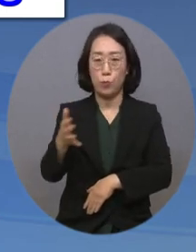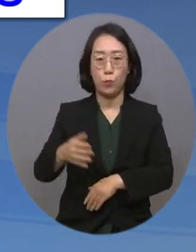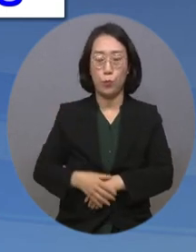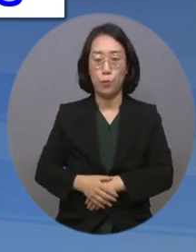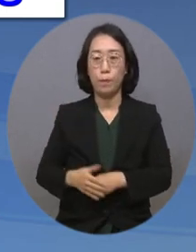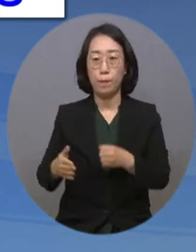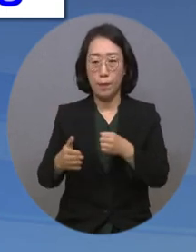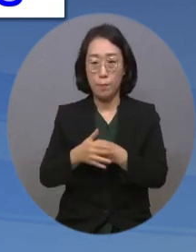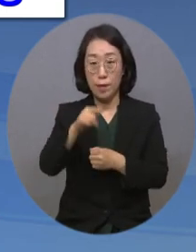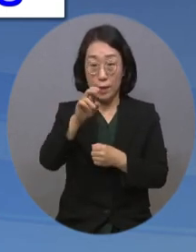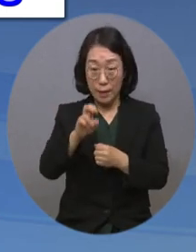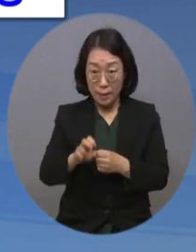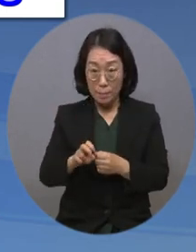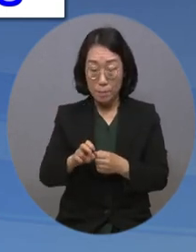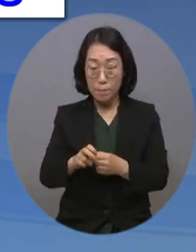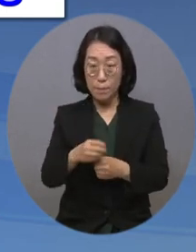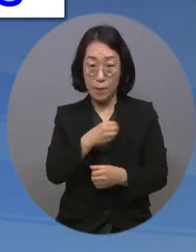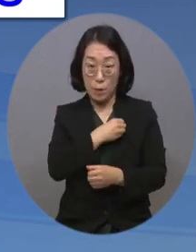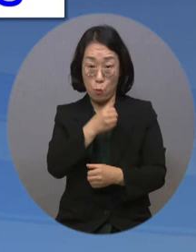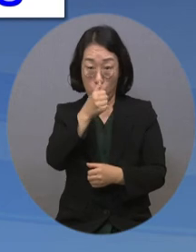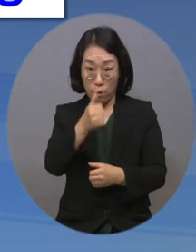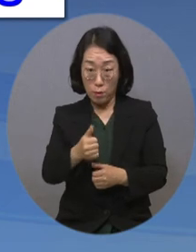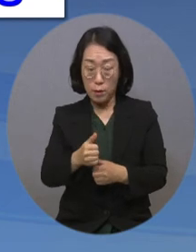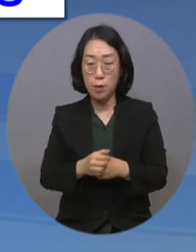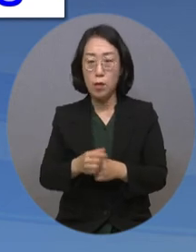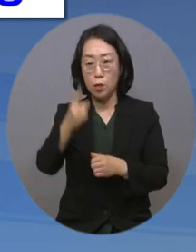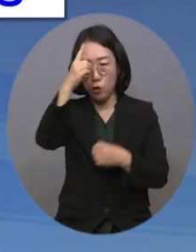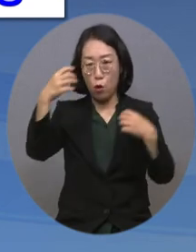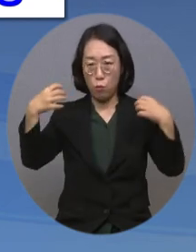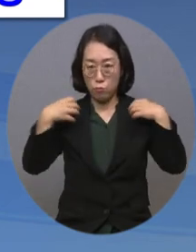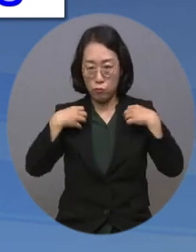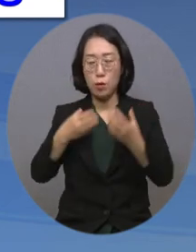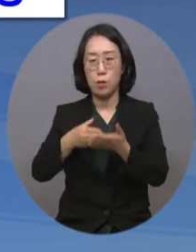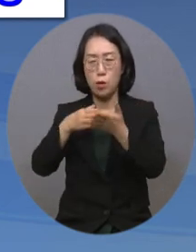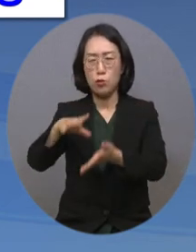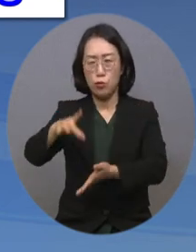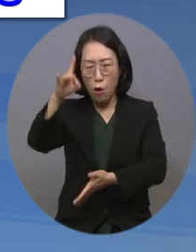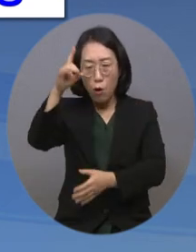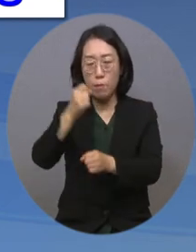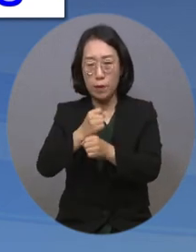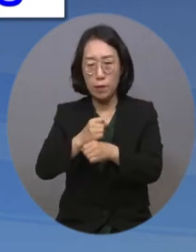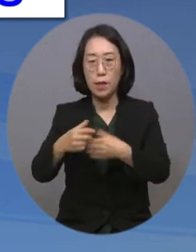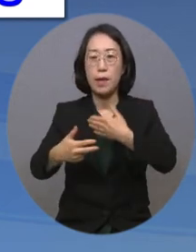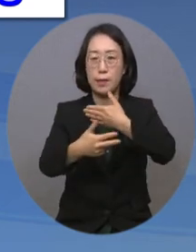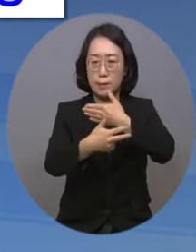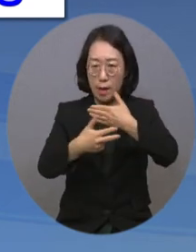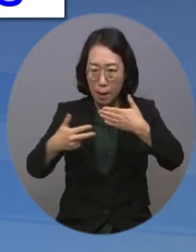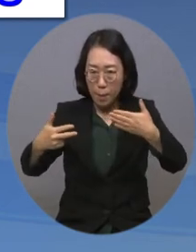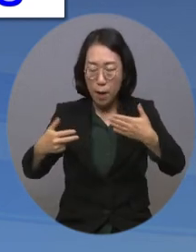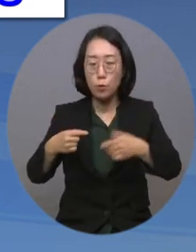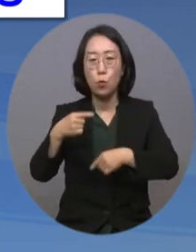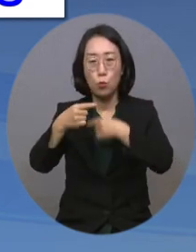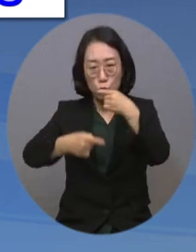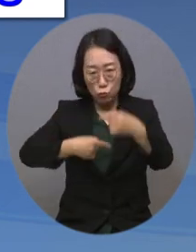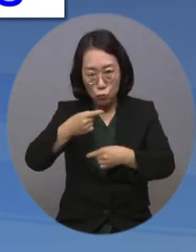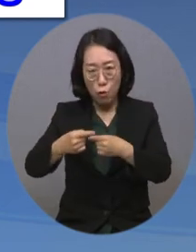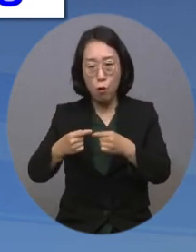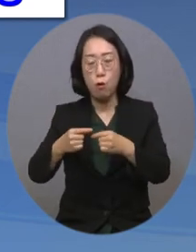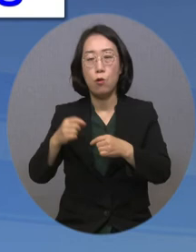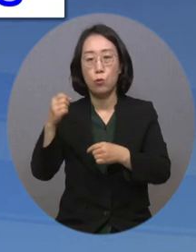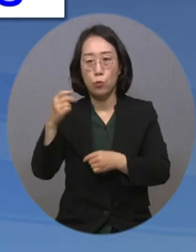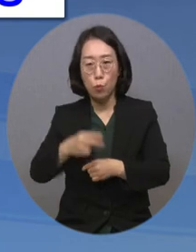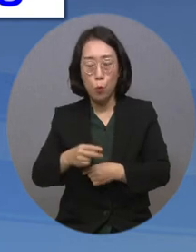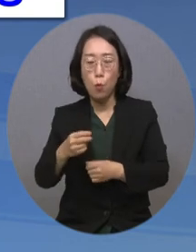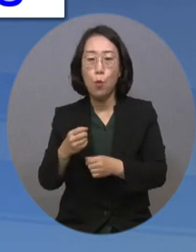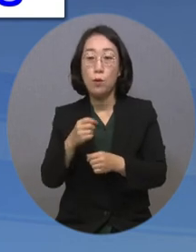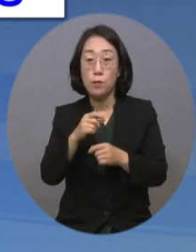대해 김 의원은 정부와 관련 기간에 제작 단계부터 영화 자막 수어 음성 해설을 의무화하고 영화